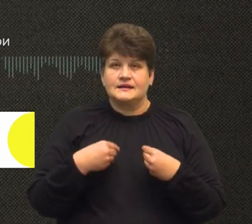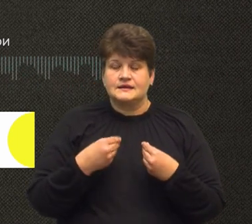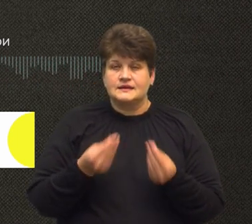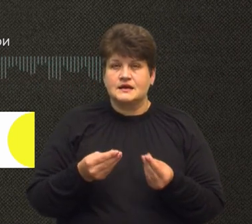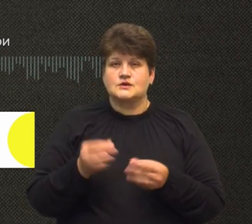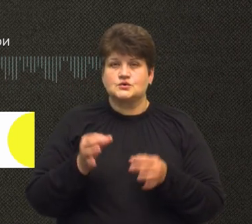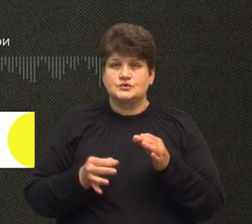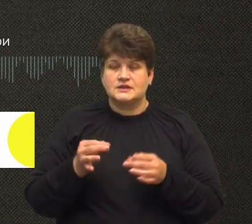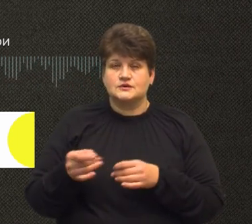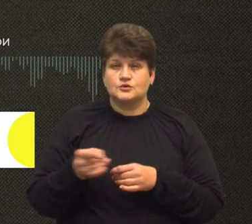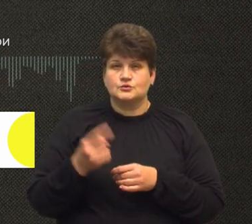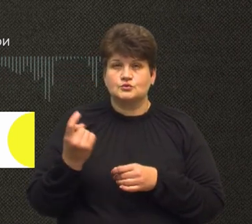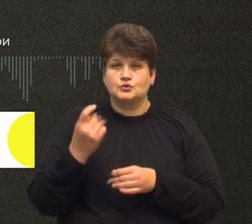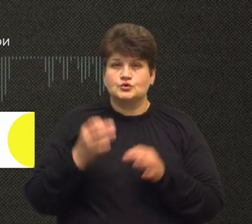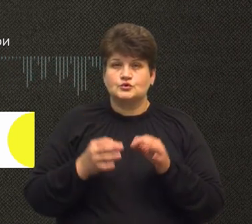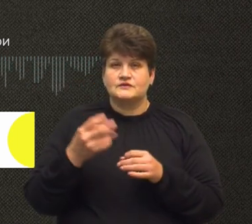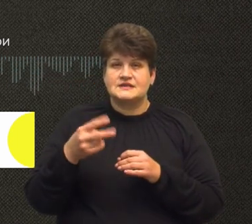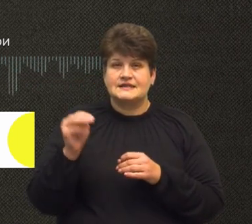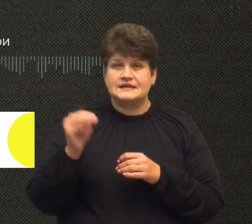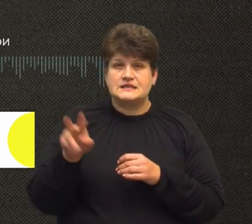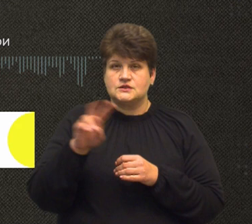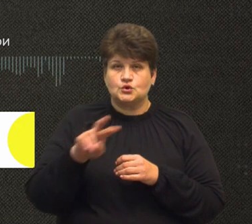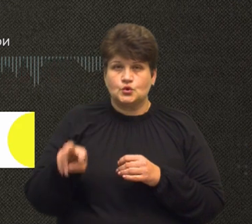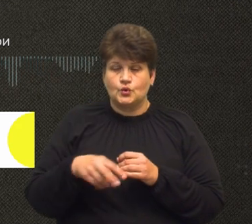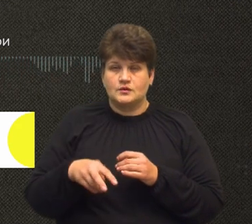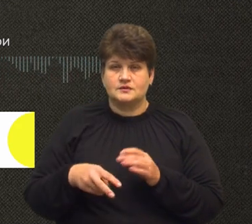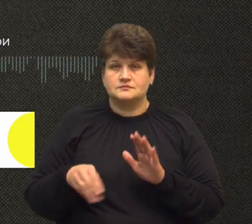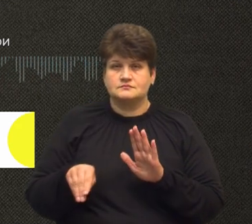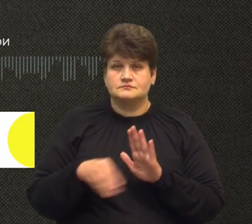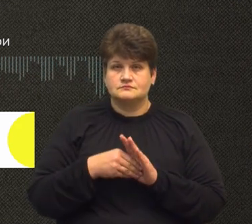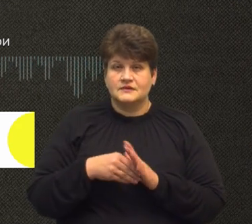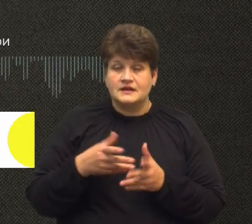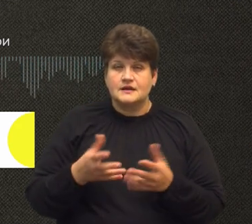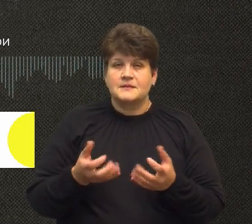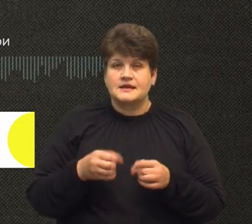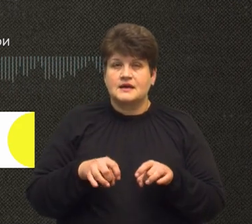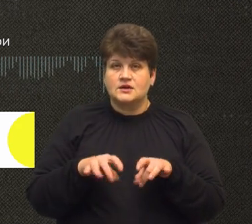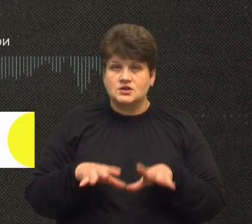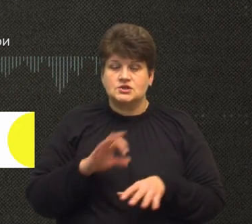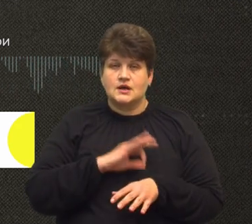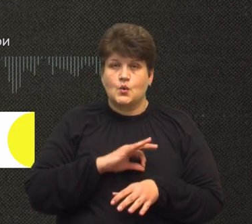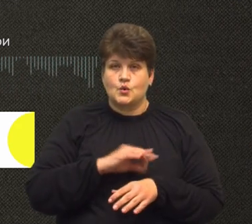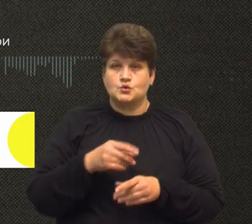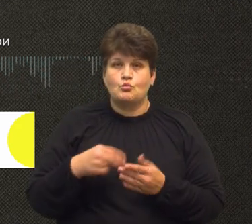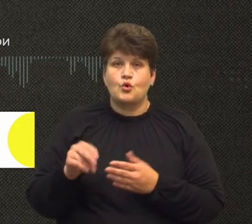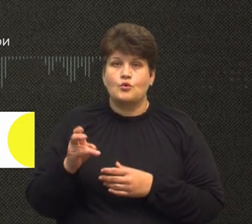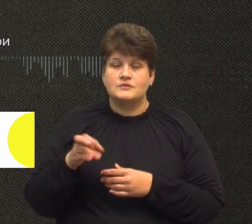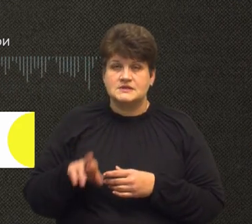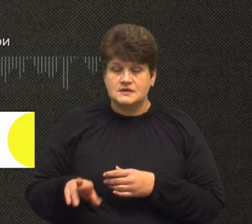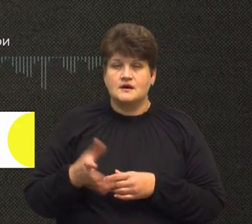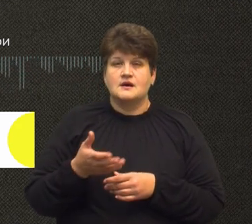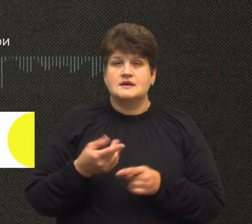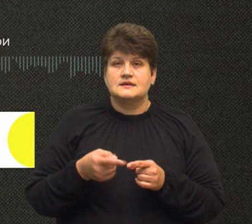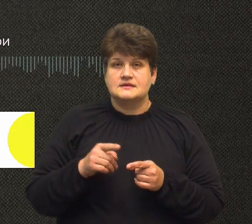суду Тернопільської області 25 тисяч доларів США на правомірні вигоди за прийняття рішення на користь покупця. Ще 300 тисяч доларів